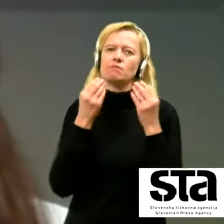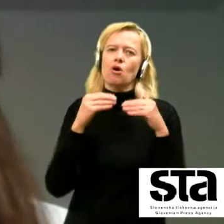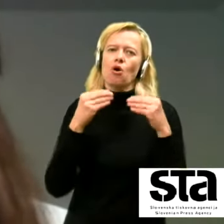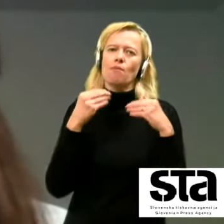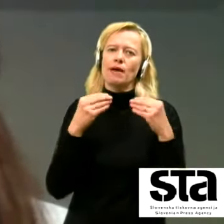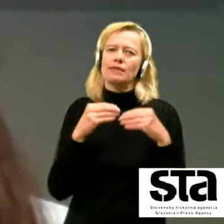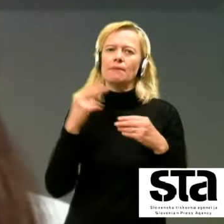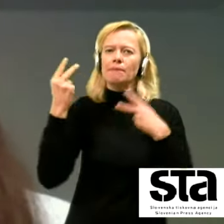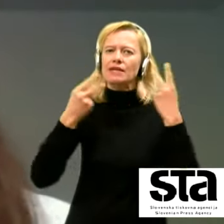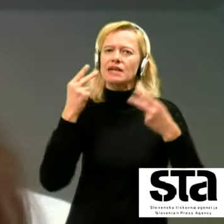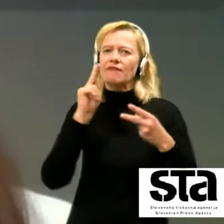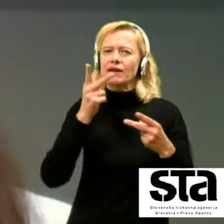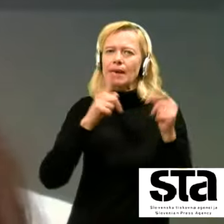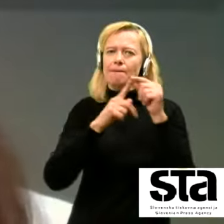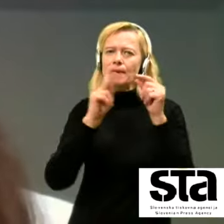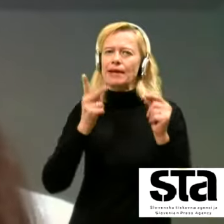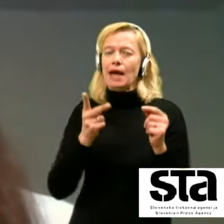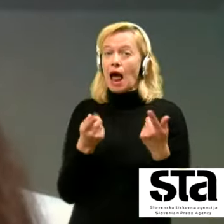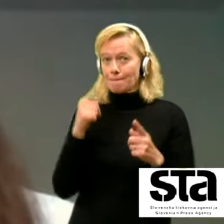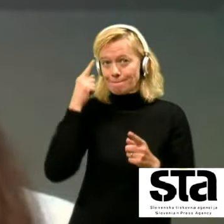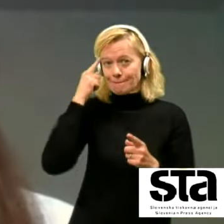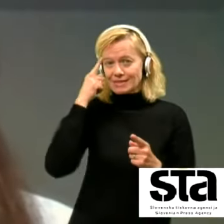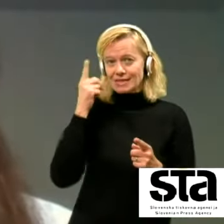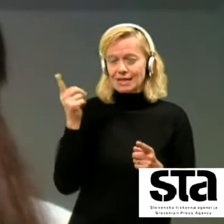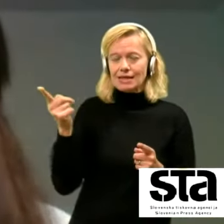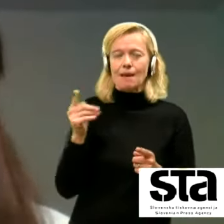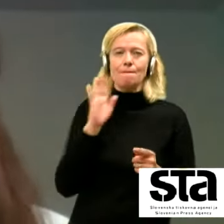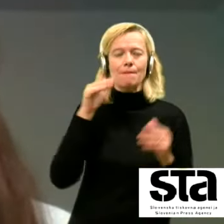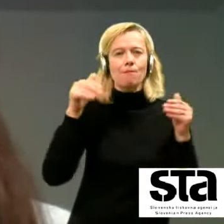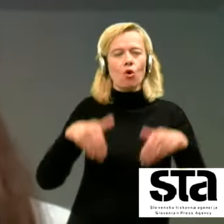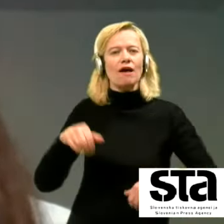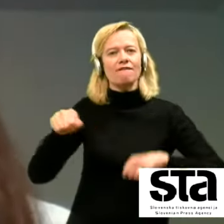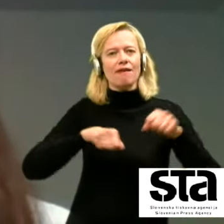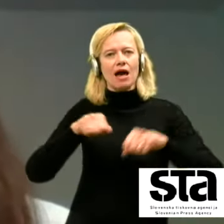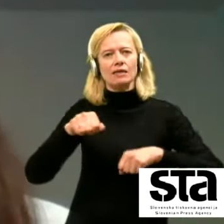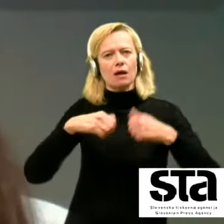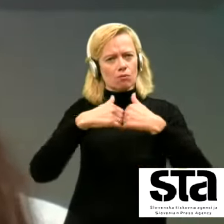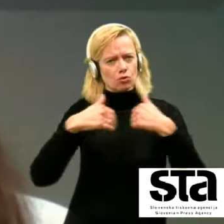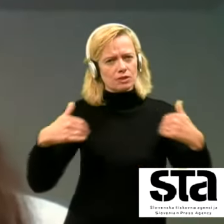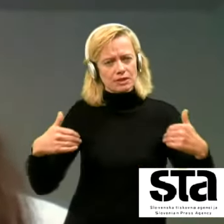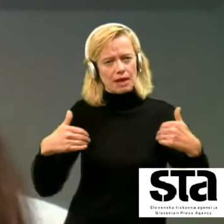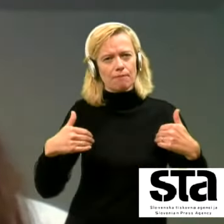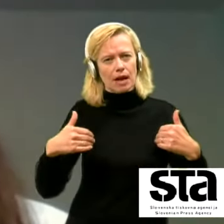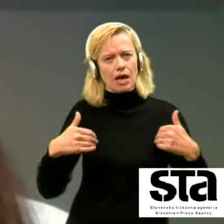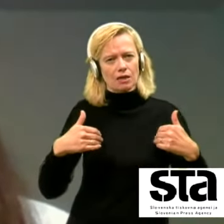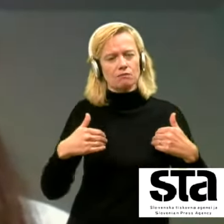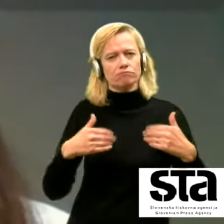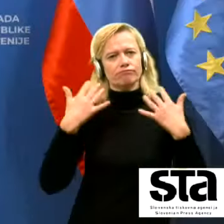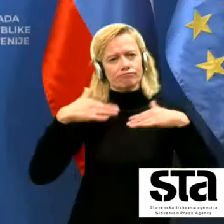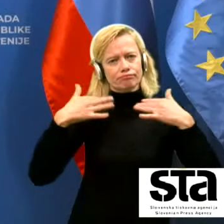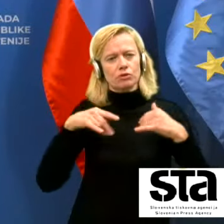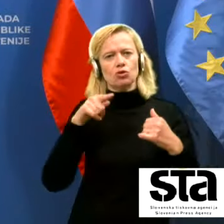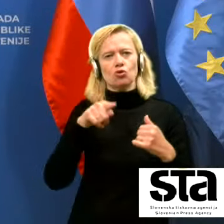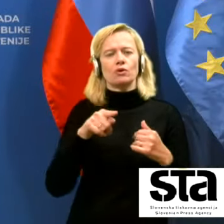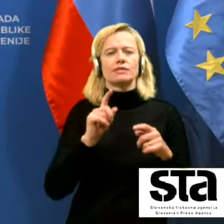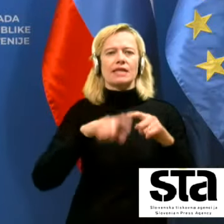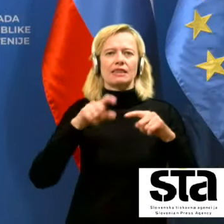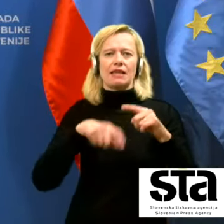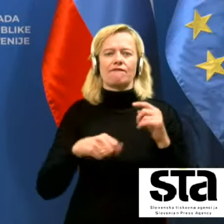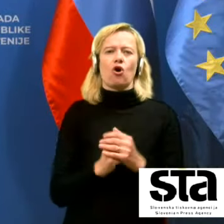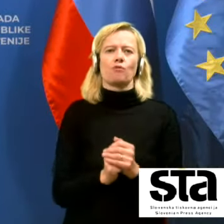ki je bila že omenjena. Menite, da bi morala vlada posebej nasloviti to zdajdevo. Hvala. Ja.